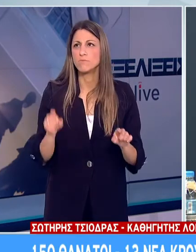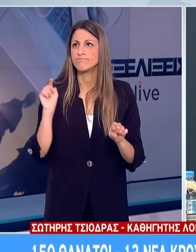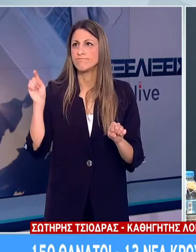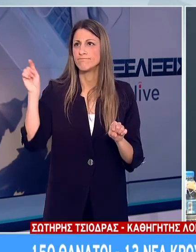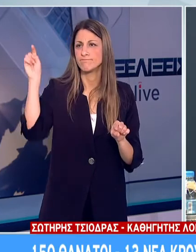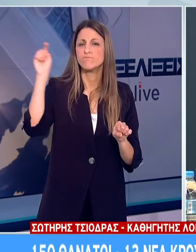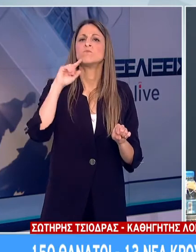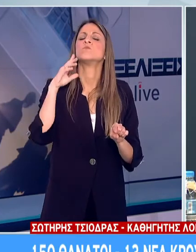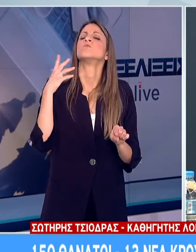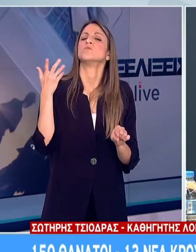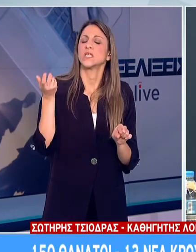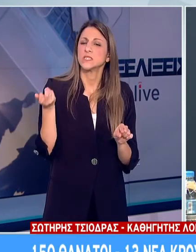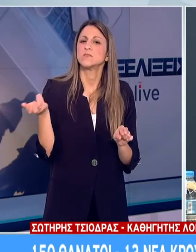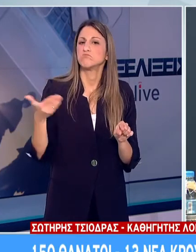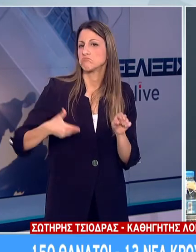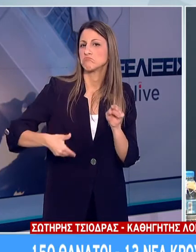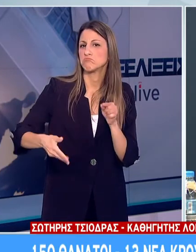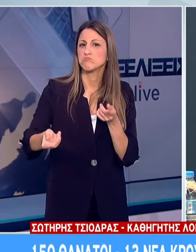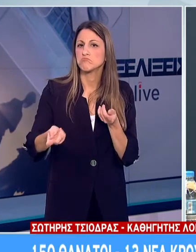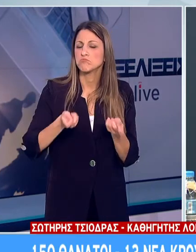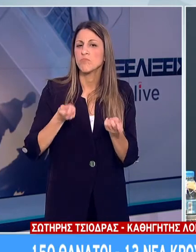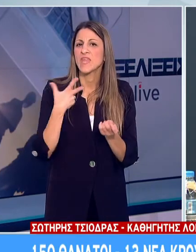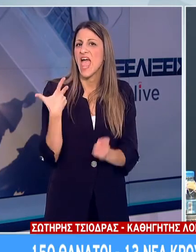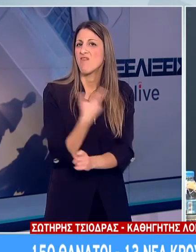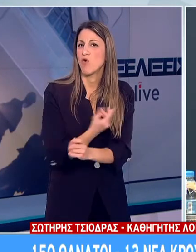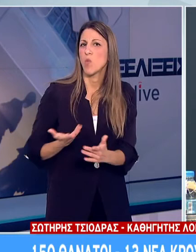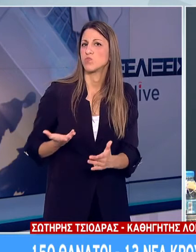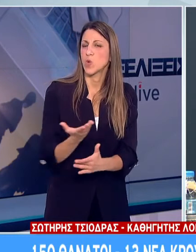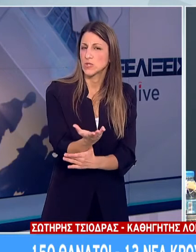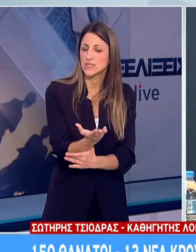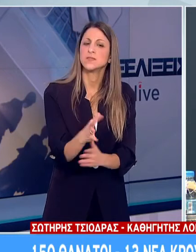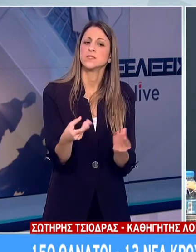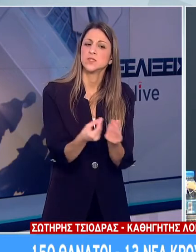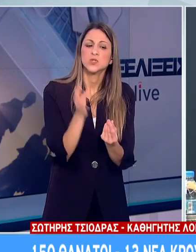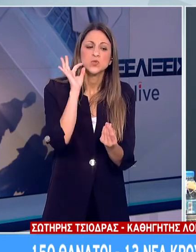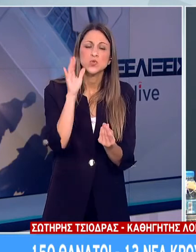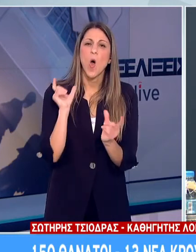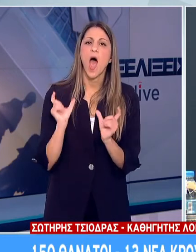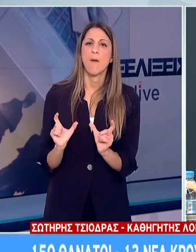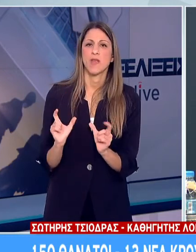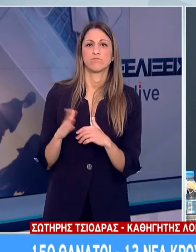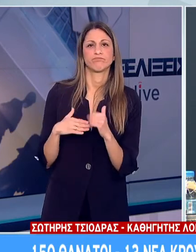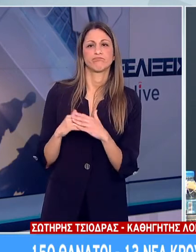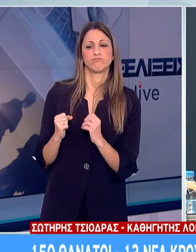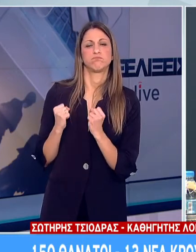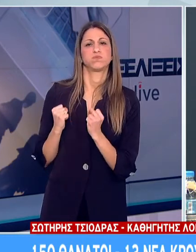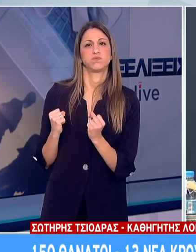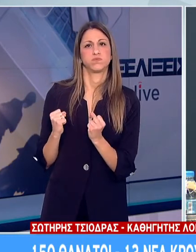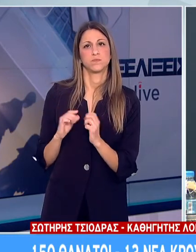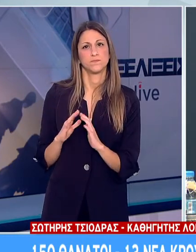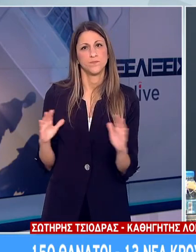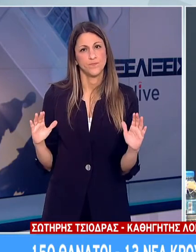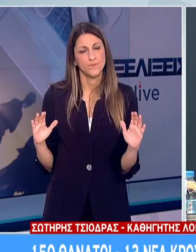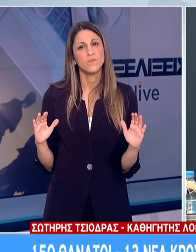κόσμου που δίνονται το εμβόλιο των ΜΠΣΖΖ σαν μια προσπάθεια ενίσχυσης του ανοσολογικού συστήματος μάλιστα